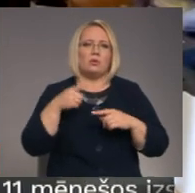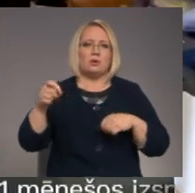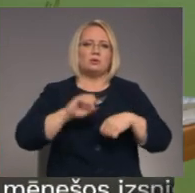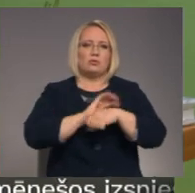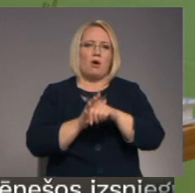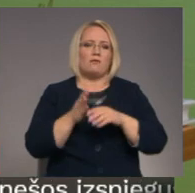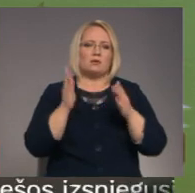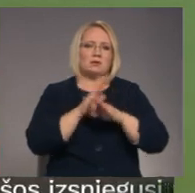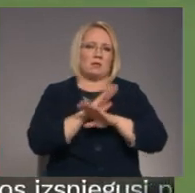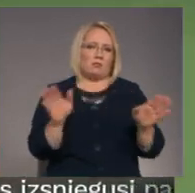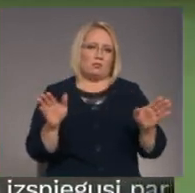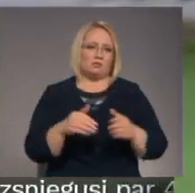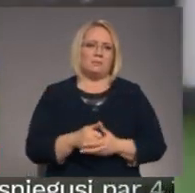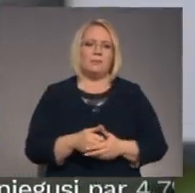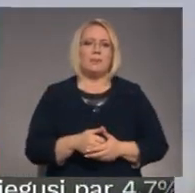uzvarējuši.